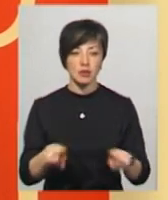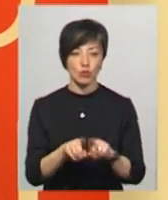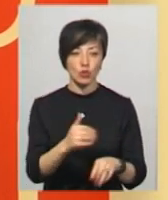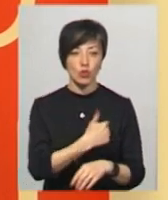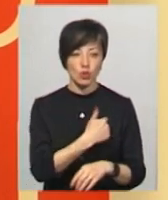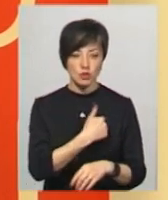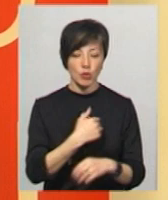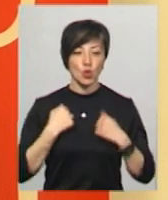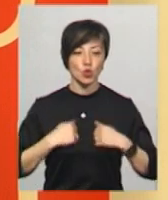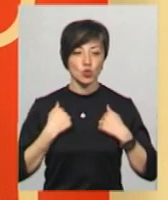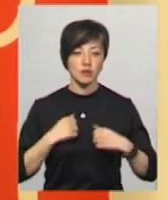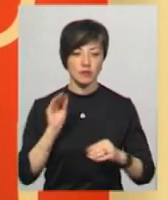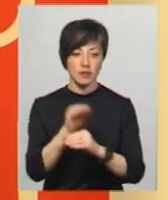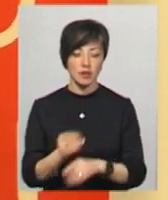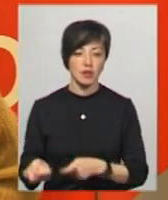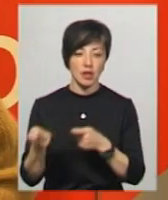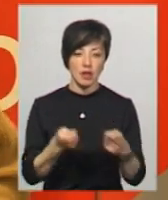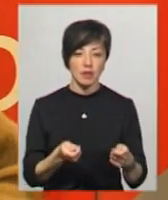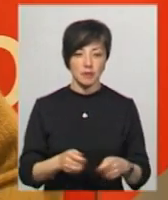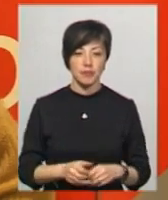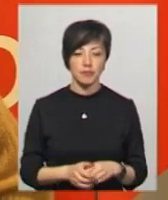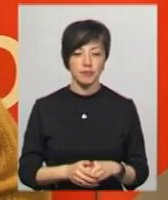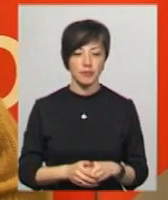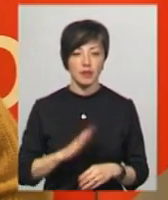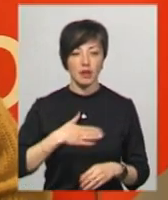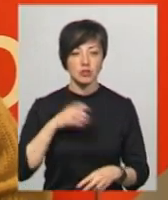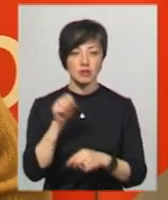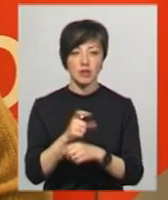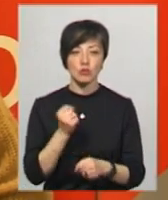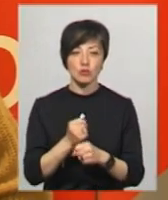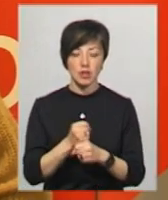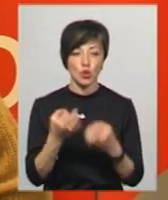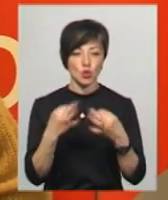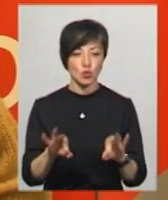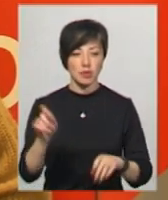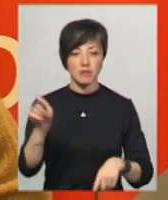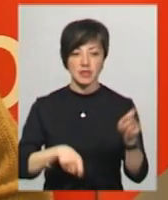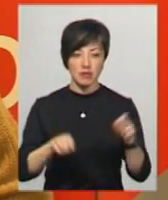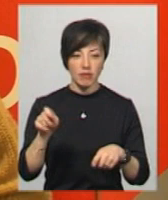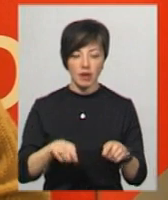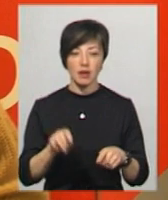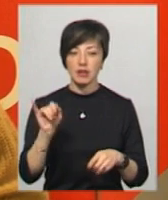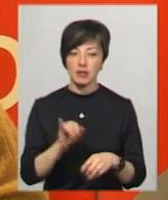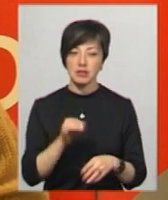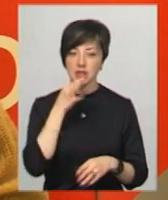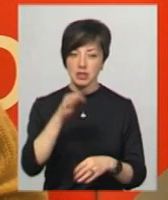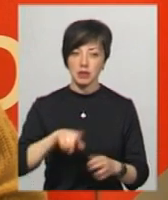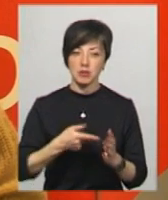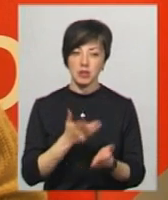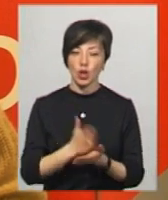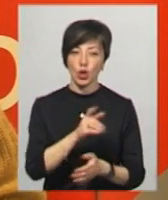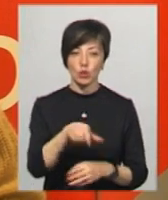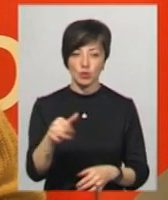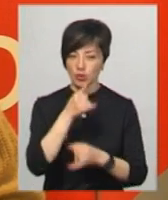душеві, зробити доїзд. Наша задача – зробити доступний фестиваль і показати місто, що є люди,